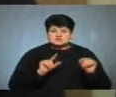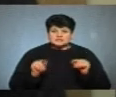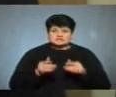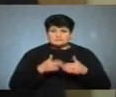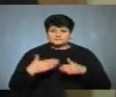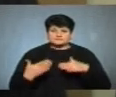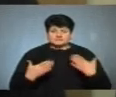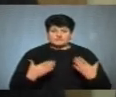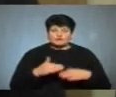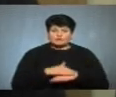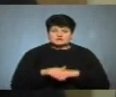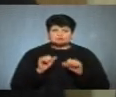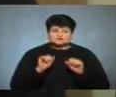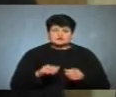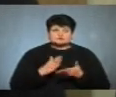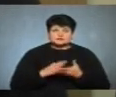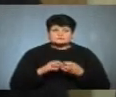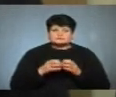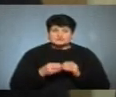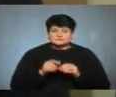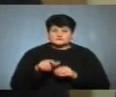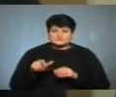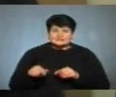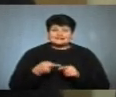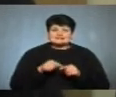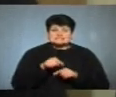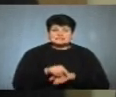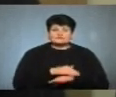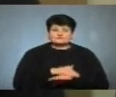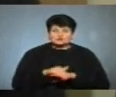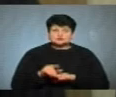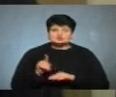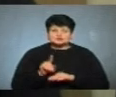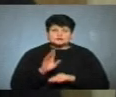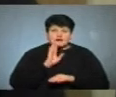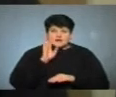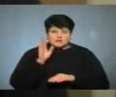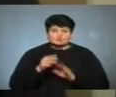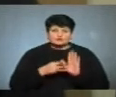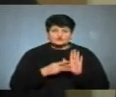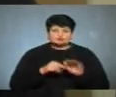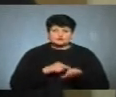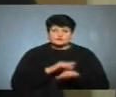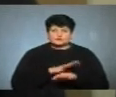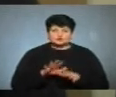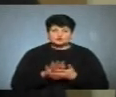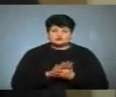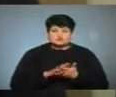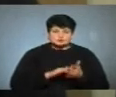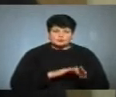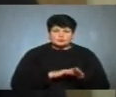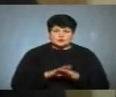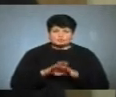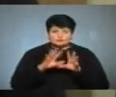вулицях. І тому, можливо, є нарікання мешканців саме на цих вулицях, що на ранок на 8-му годину не були очищені в повному